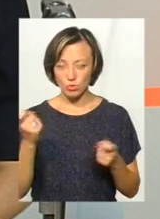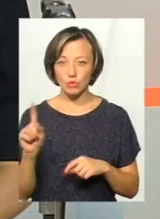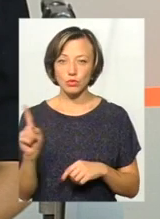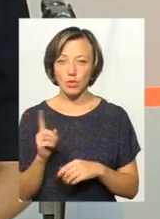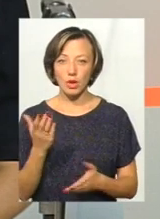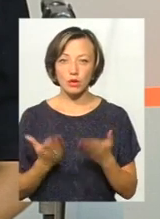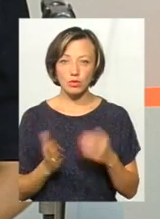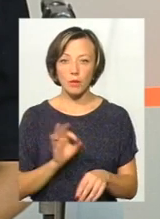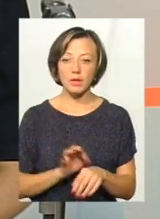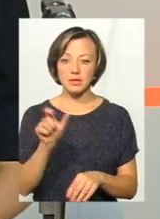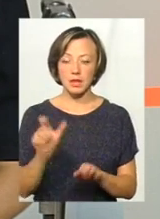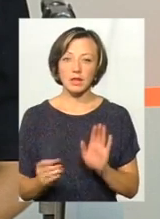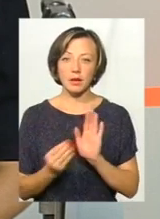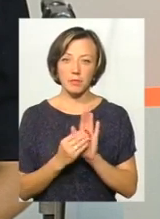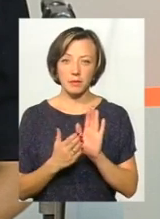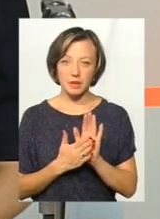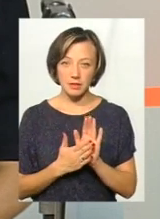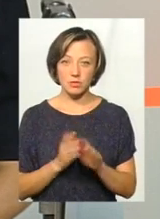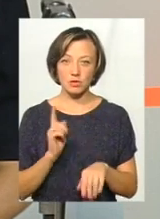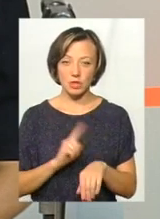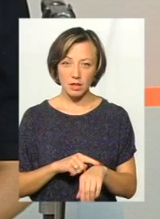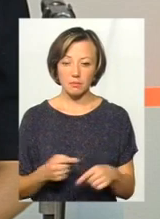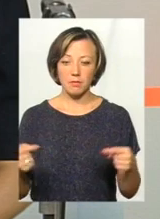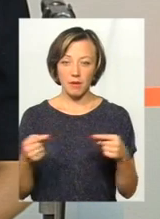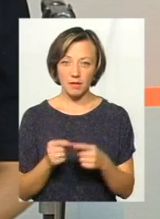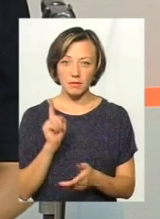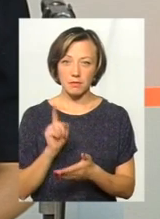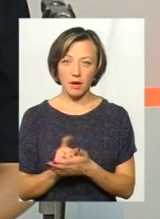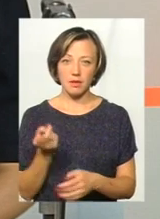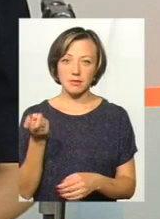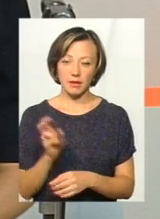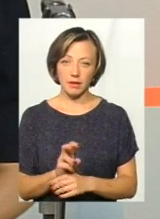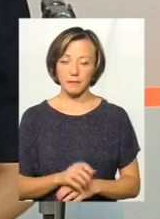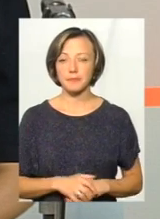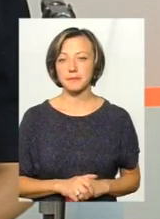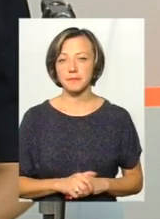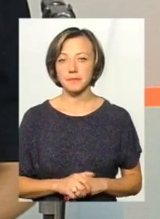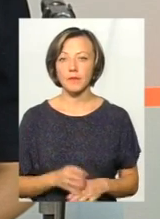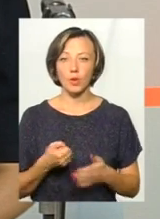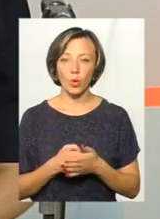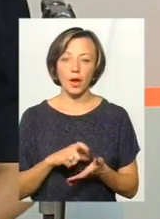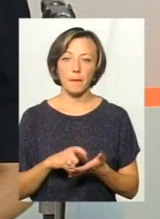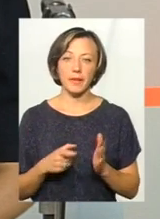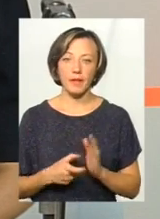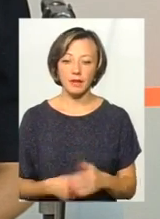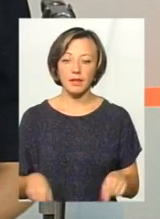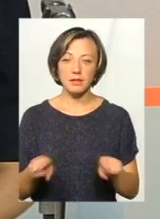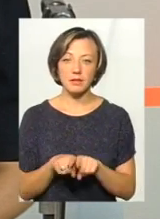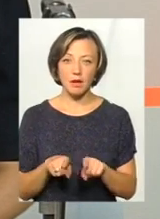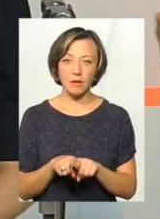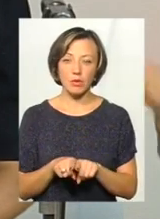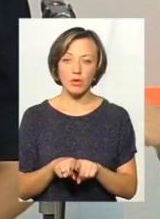що якщо у пацієнта написано певний час, він в цей певний час має зайти до кабінету лікаря. І так само